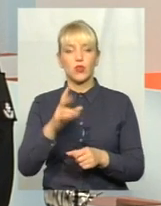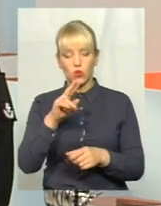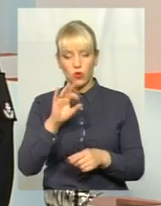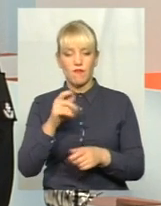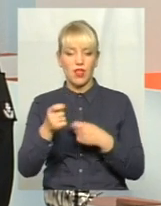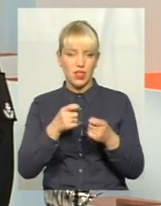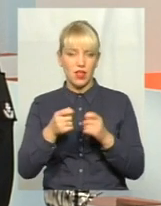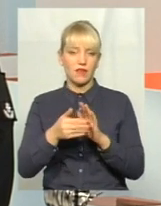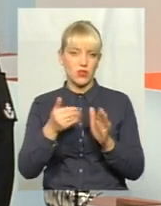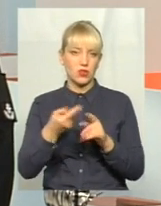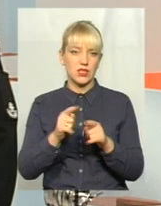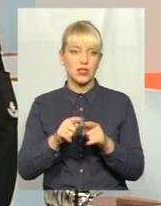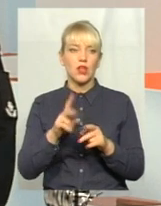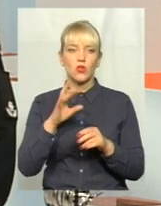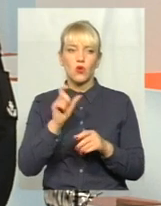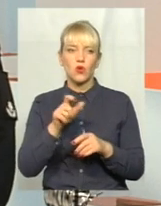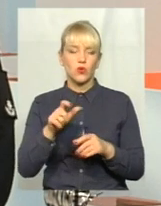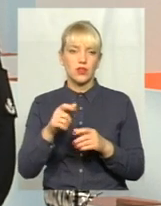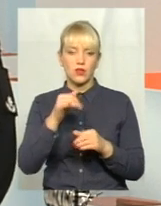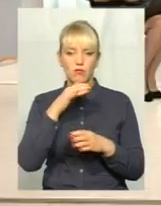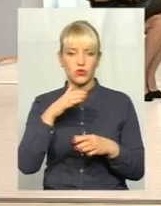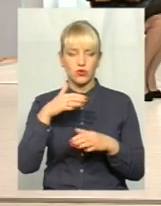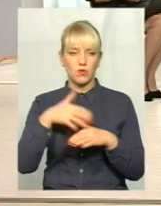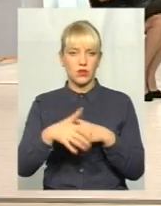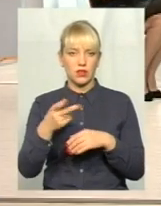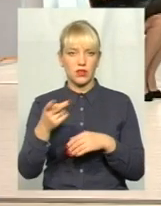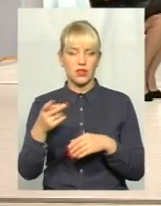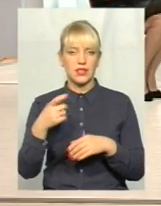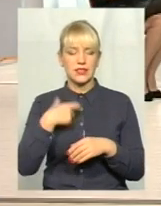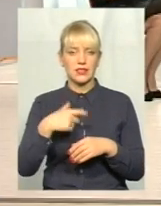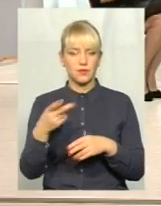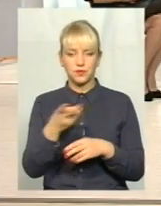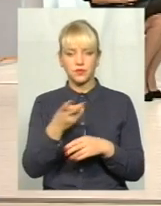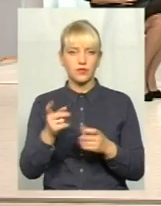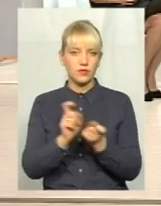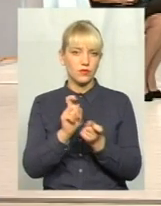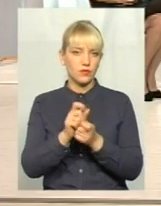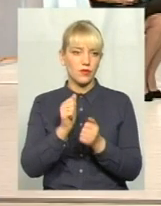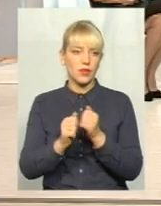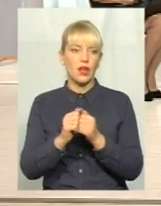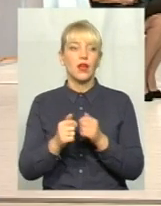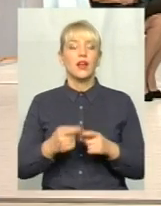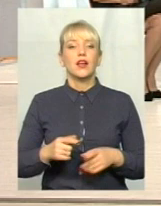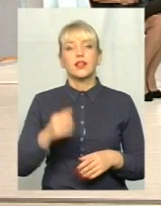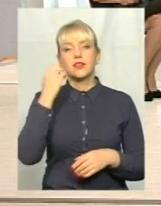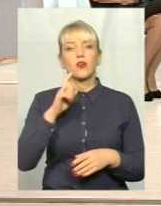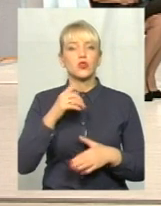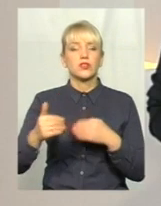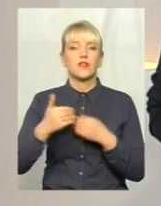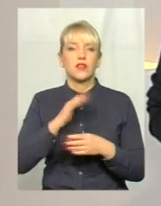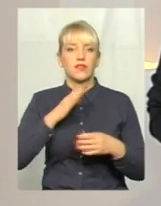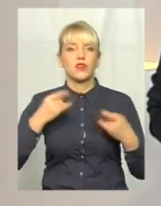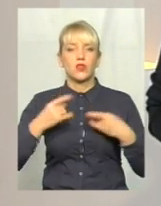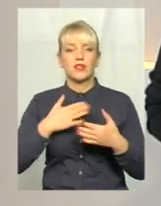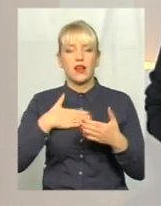на то відгукнеться. Але дуже часто люди між собою не можуть порозумітися. Дякую. Дуже дякую за те, що завітала до нас в студію. Дякую за активність нашим